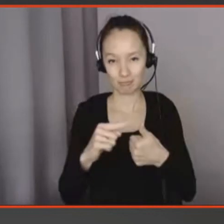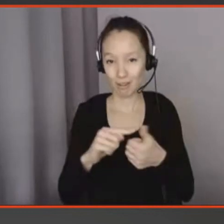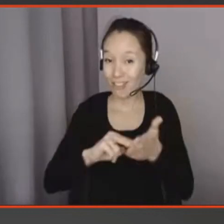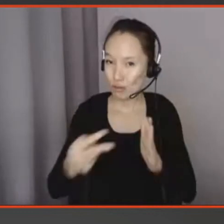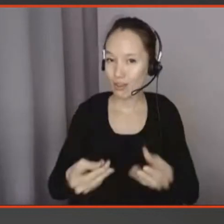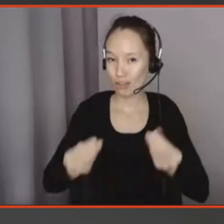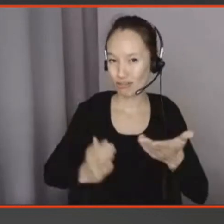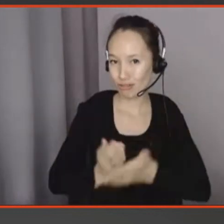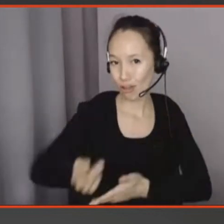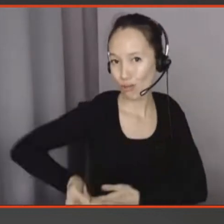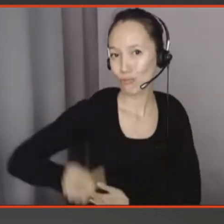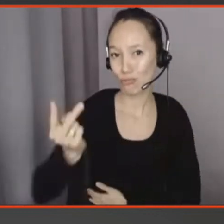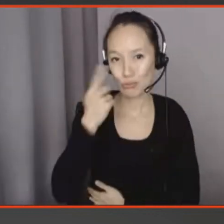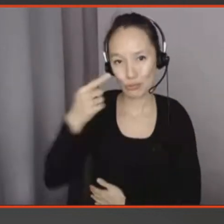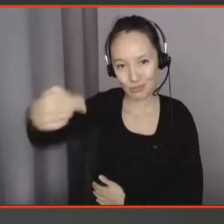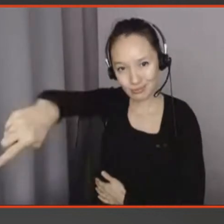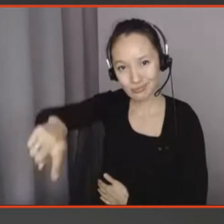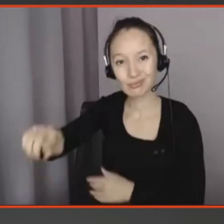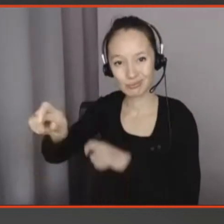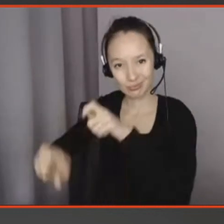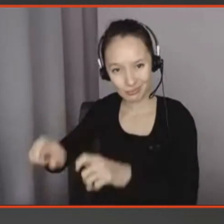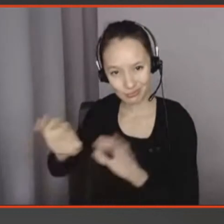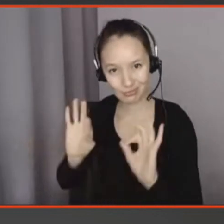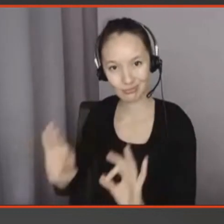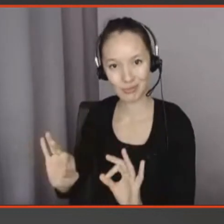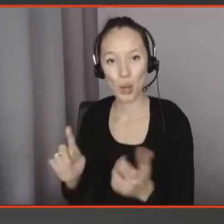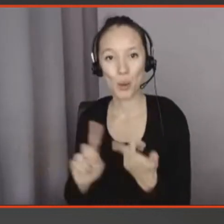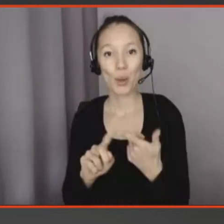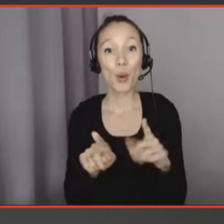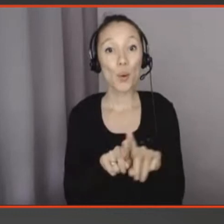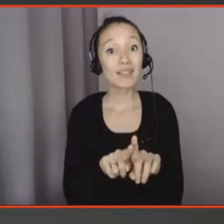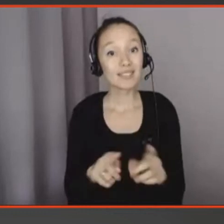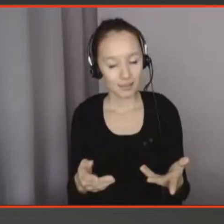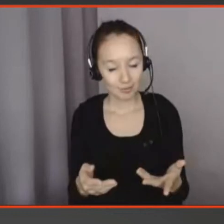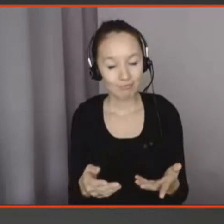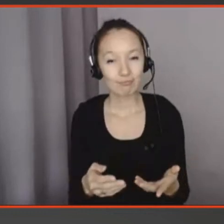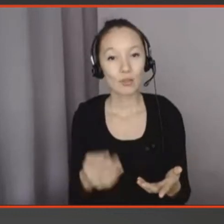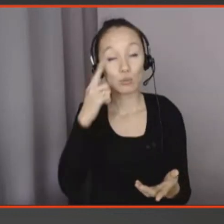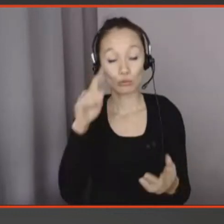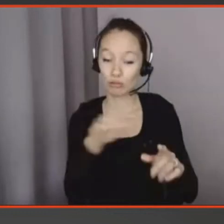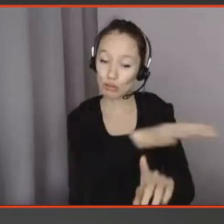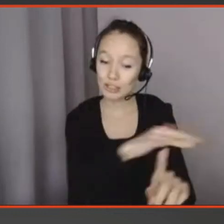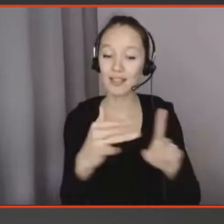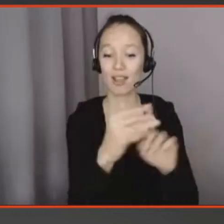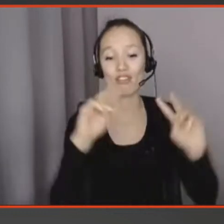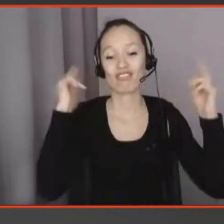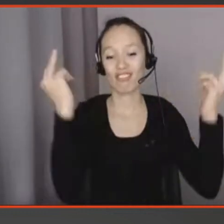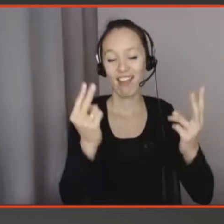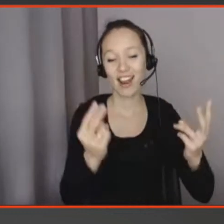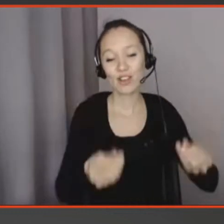pour les individus et des opportunités de technologies qui ont plus de sens pour la société en général. Je vous remercie de votre attention.